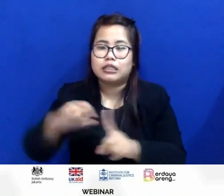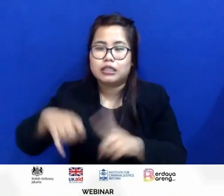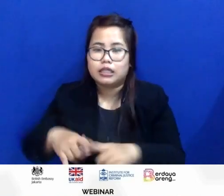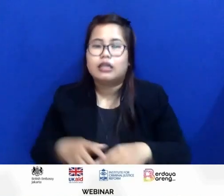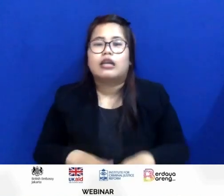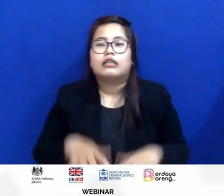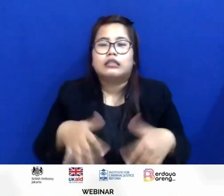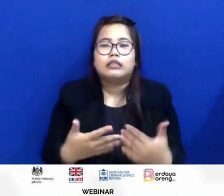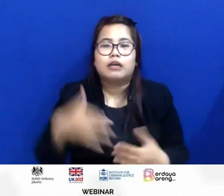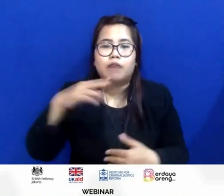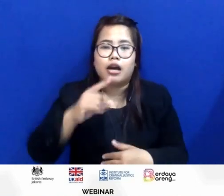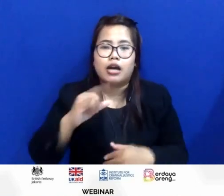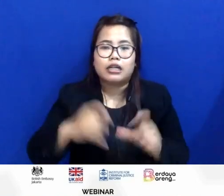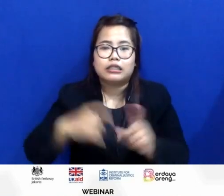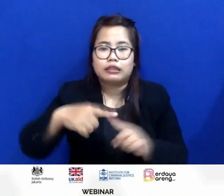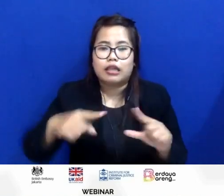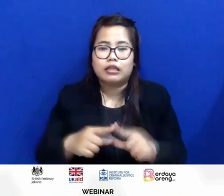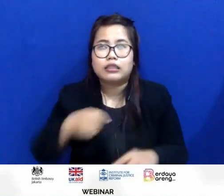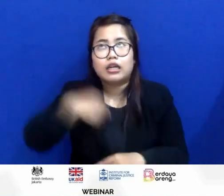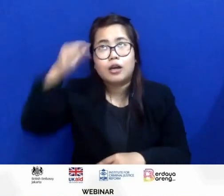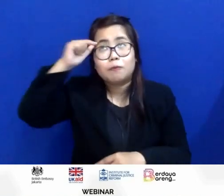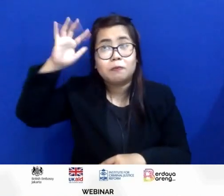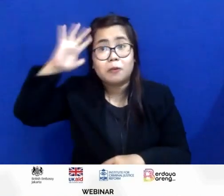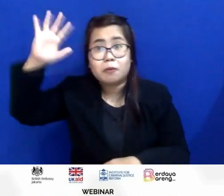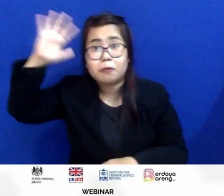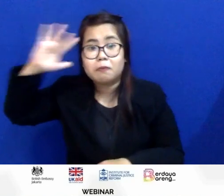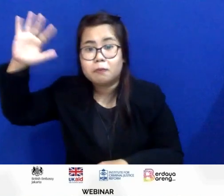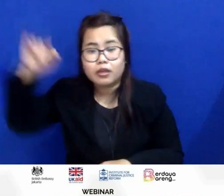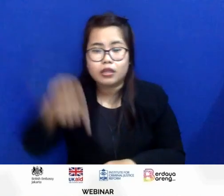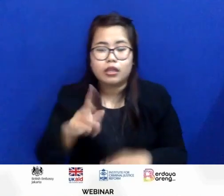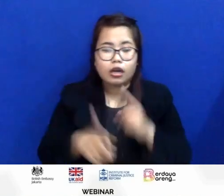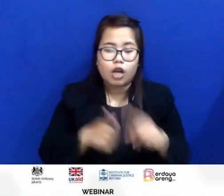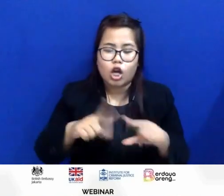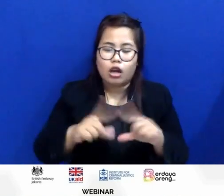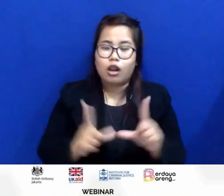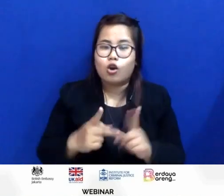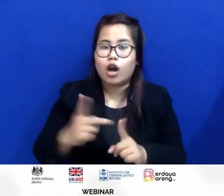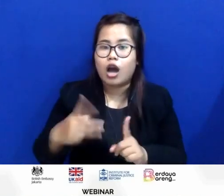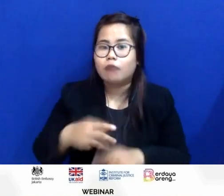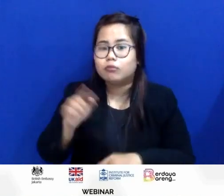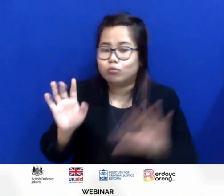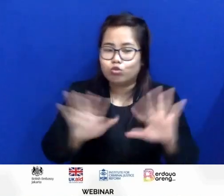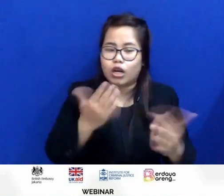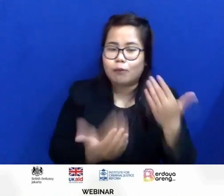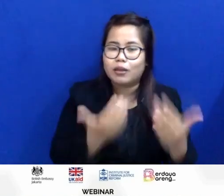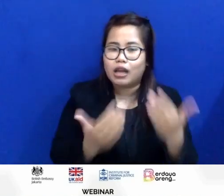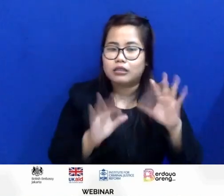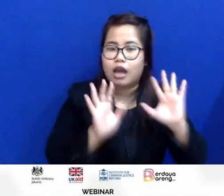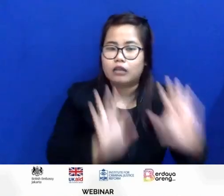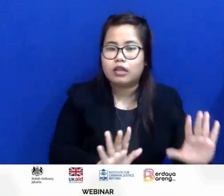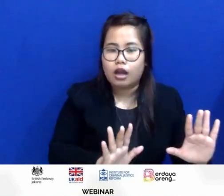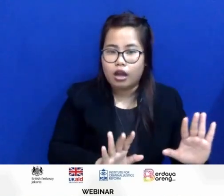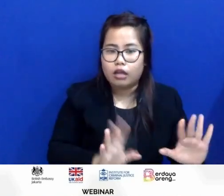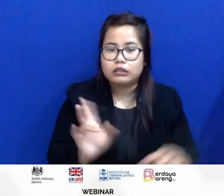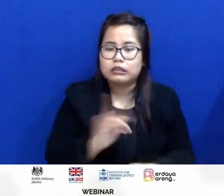ketika mimpi lawab lawab ini bukan hanya aplikasi yang